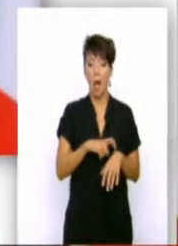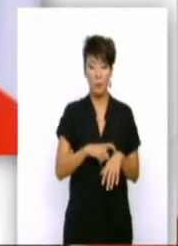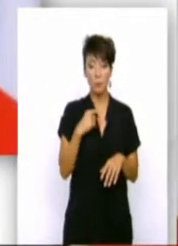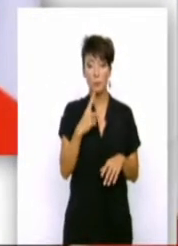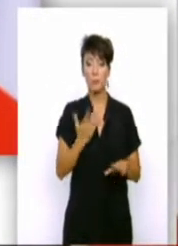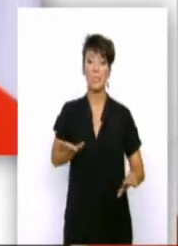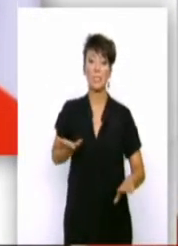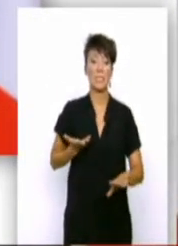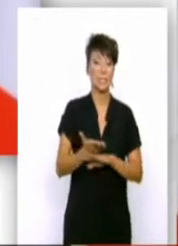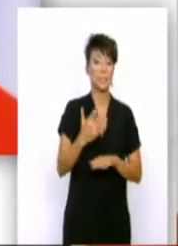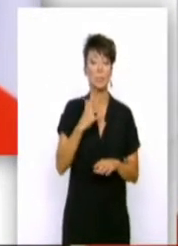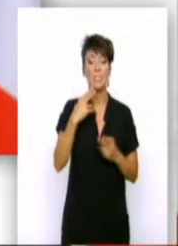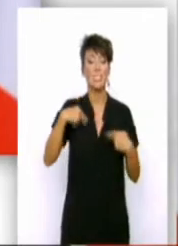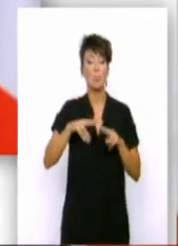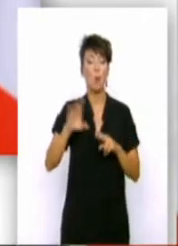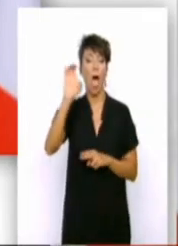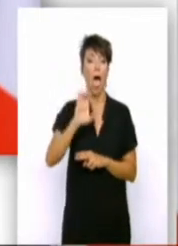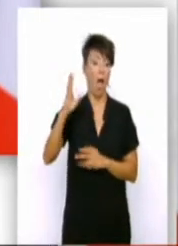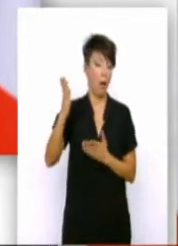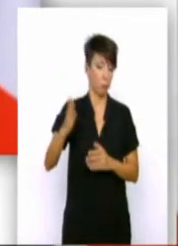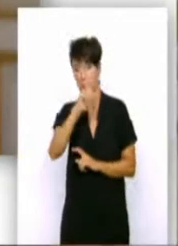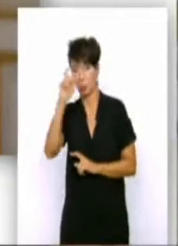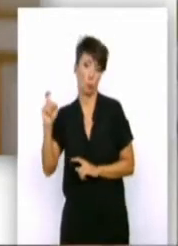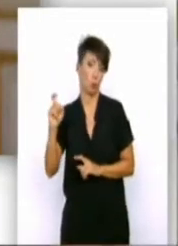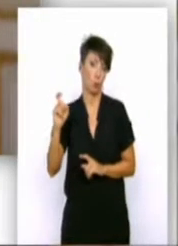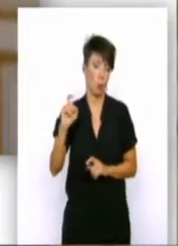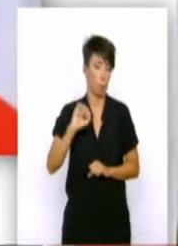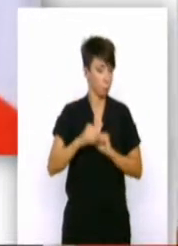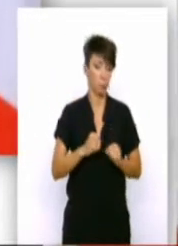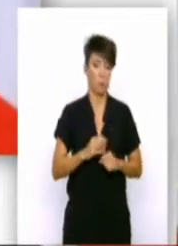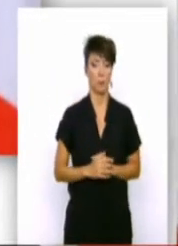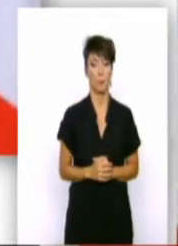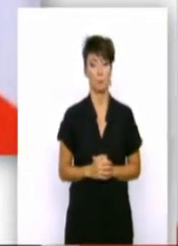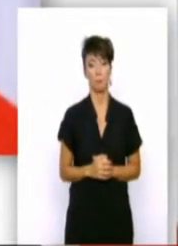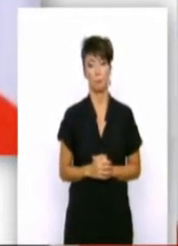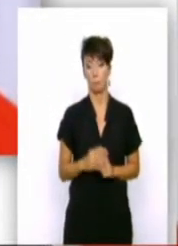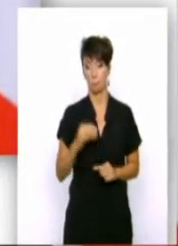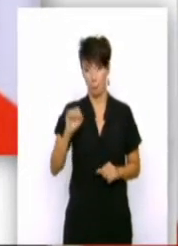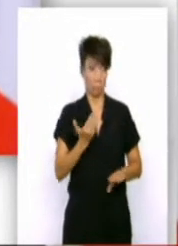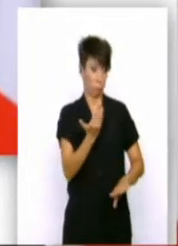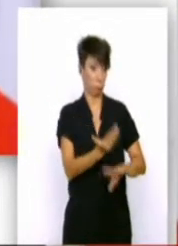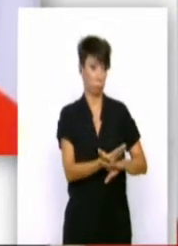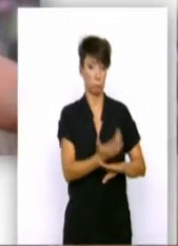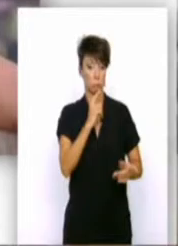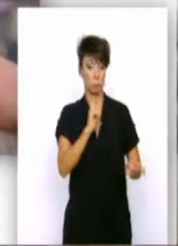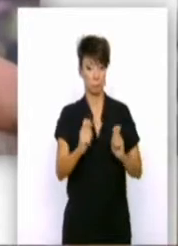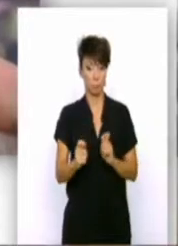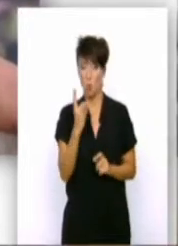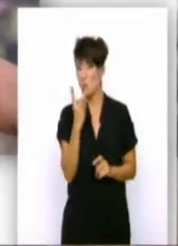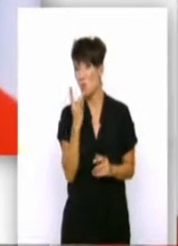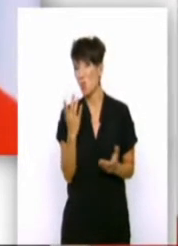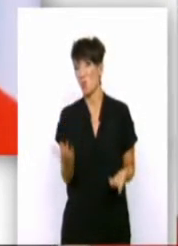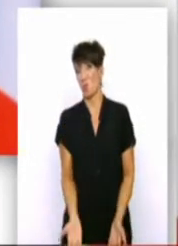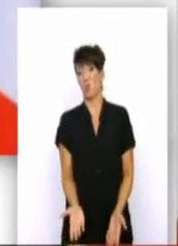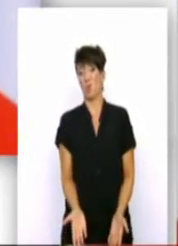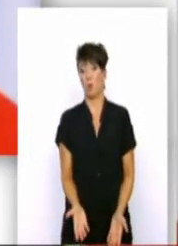viennent à la table du Conseil de la zone euro. Et je crois qu'il a bien fait. Il faut lui demander des réformes. C'est bien légitime. Très dure. Elles sont